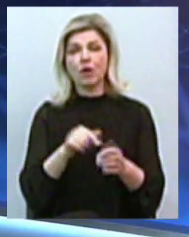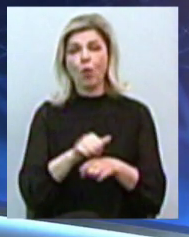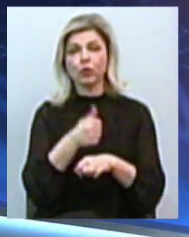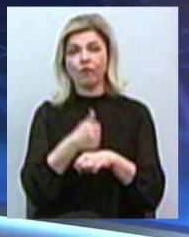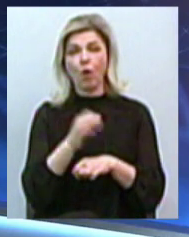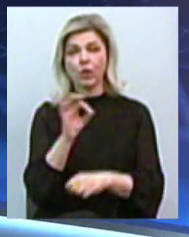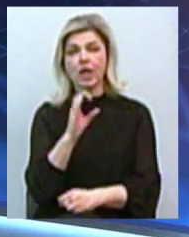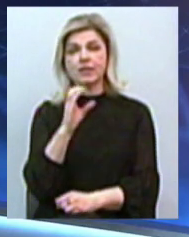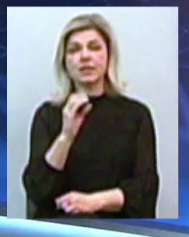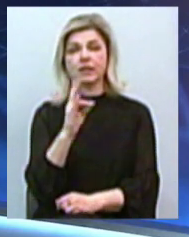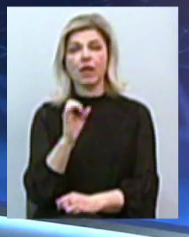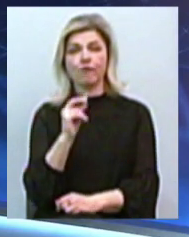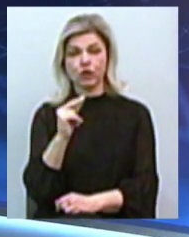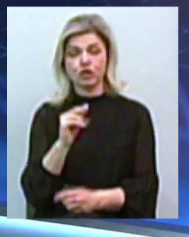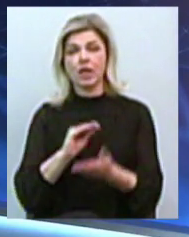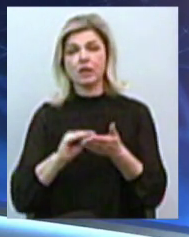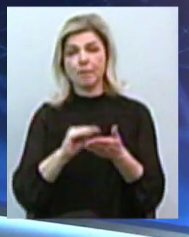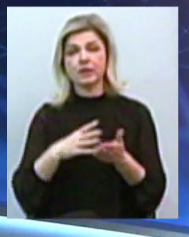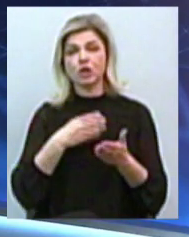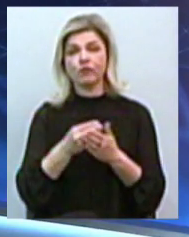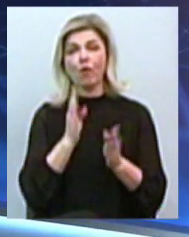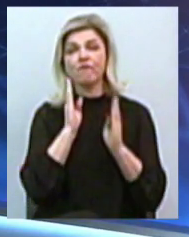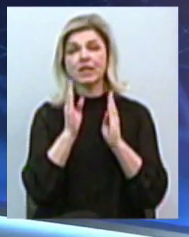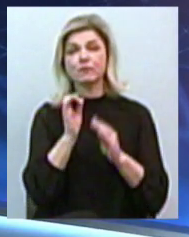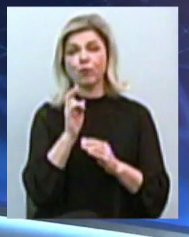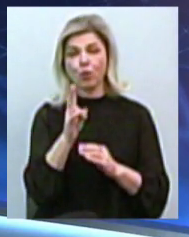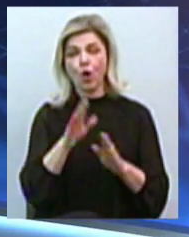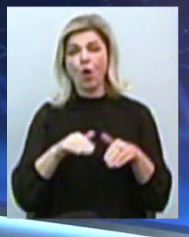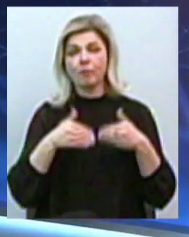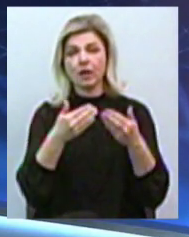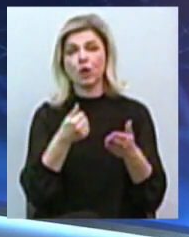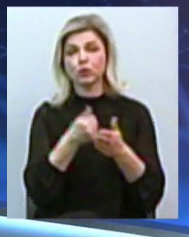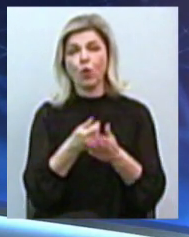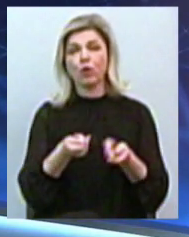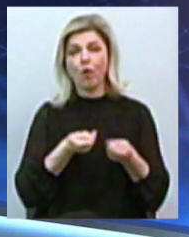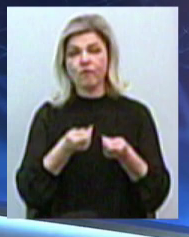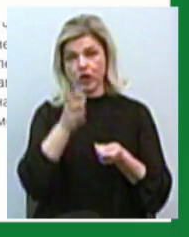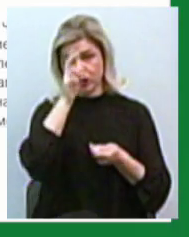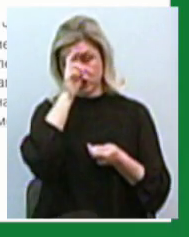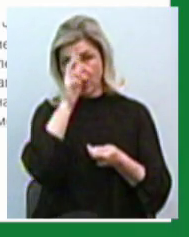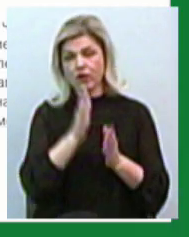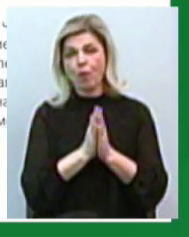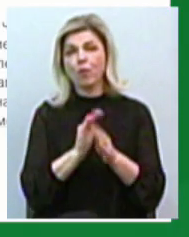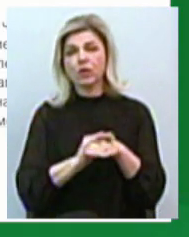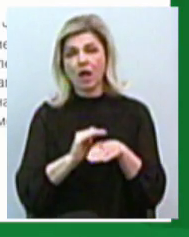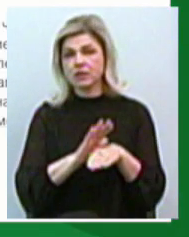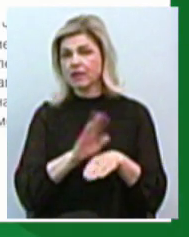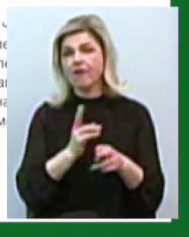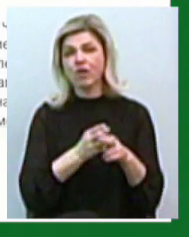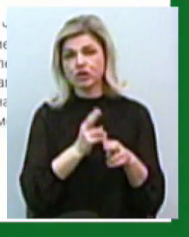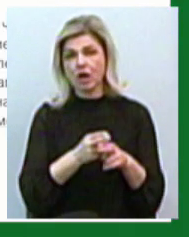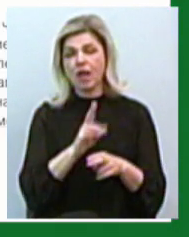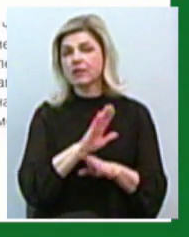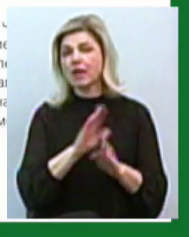Він, зокрема, написав на своїй сторінці у Фейсбук, звертаючись до керівників держави, будь ласка, не заважайте, не будьте